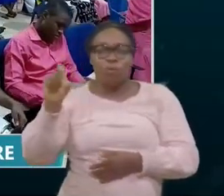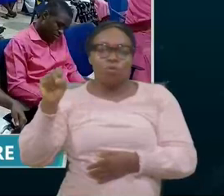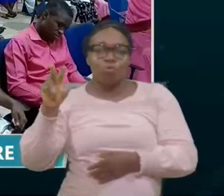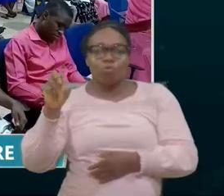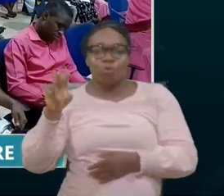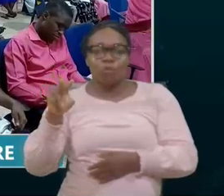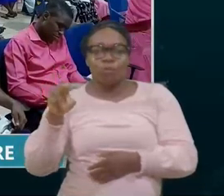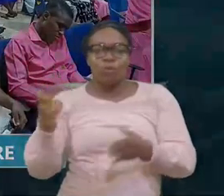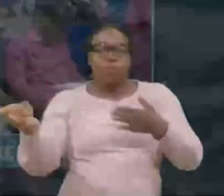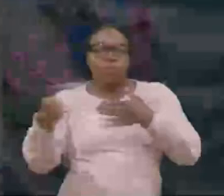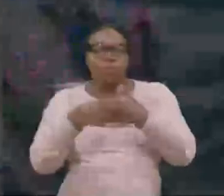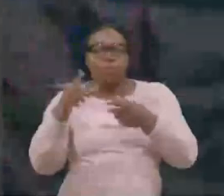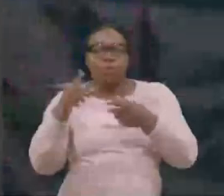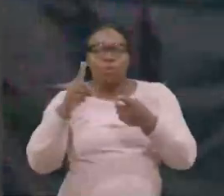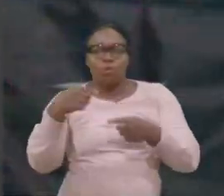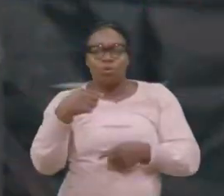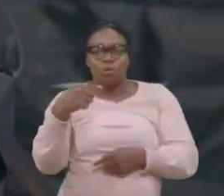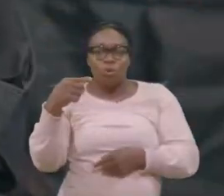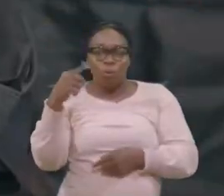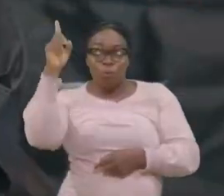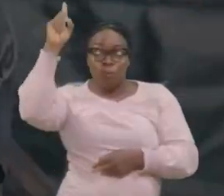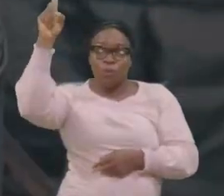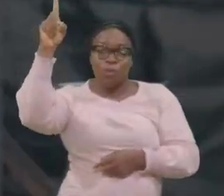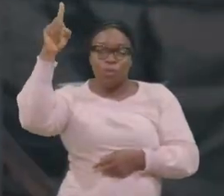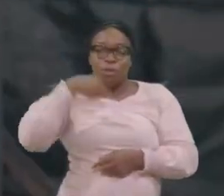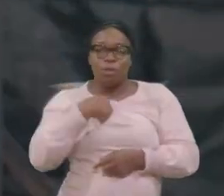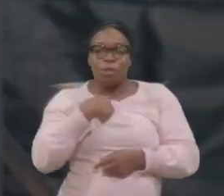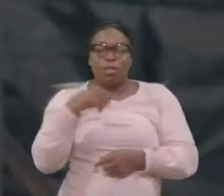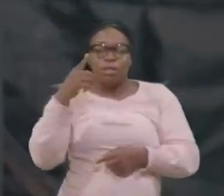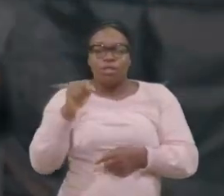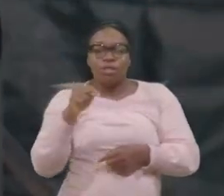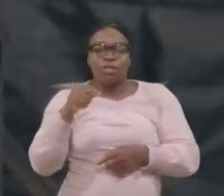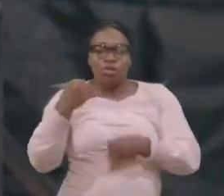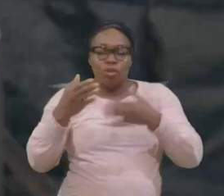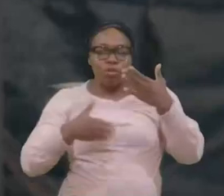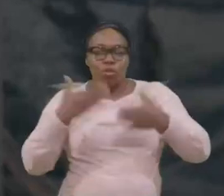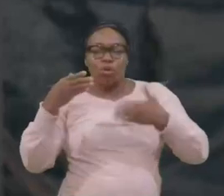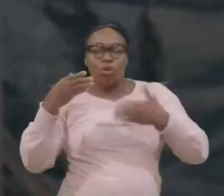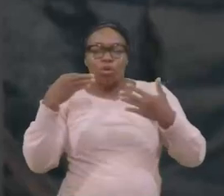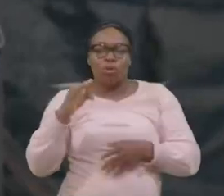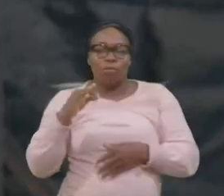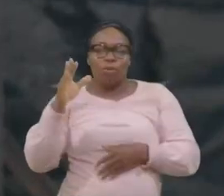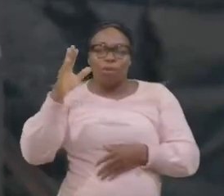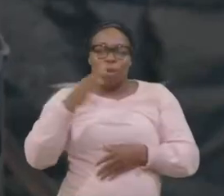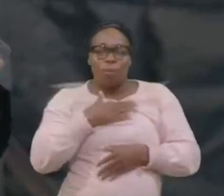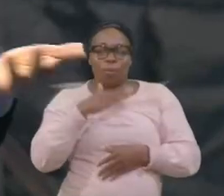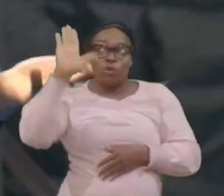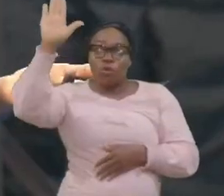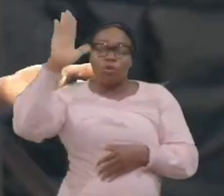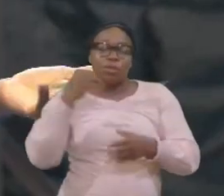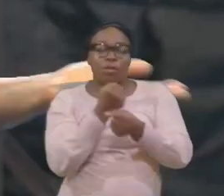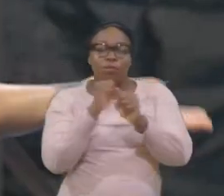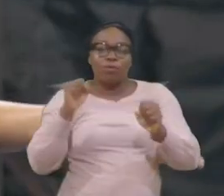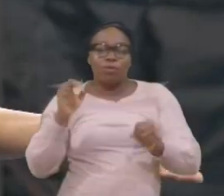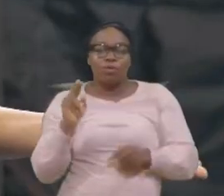Rends-moi la joie, ton salut, Il y a la joie, Verset 14, Somme 51, Il y a la joie, Dans le salut,